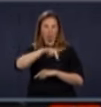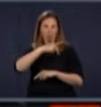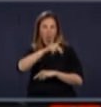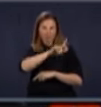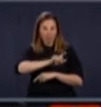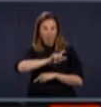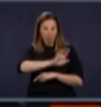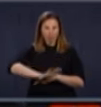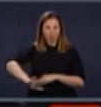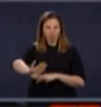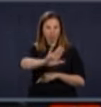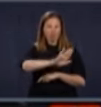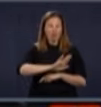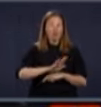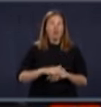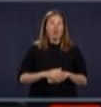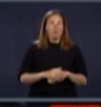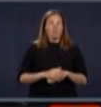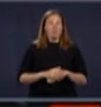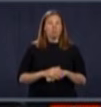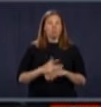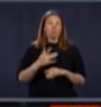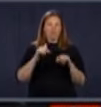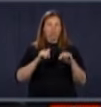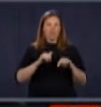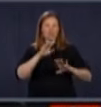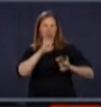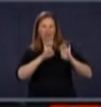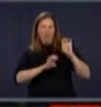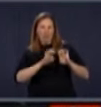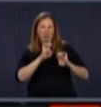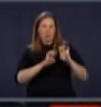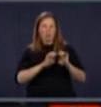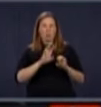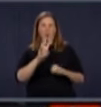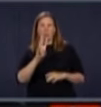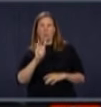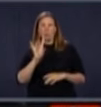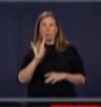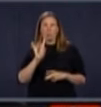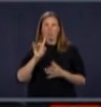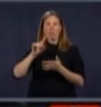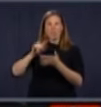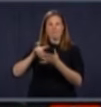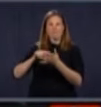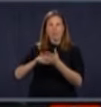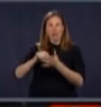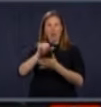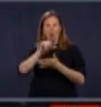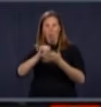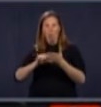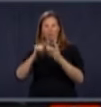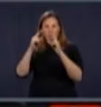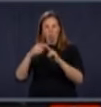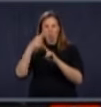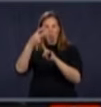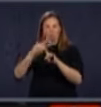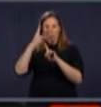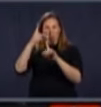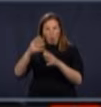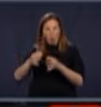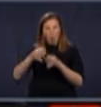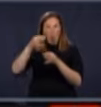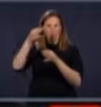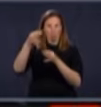Je peux vous dire déjà qu'on a évalué à 68 000 le nombre de chirurgies reportées à travers le Québec.